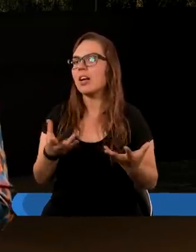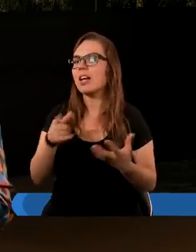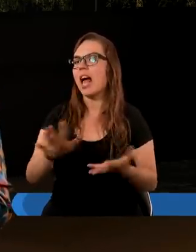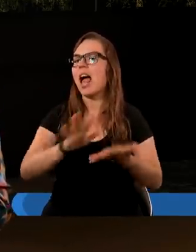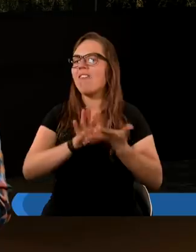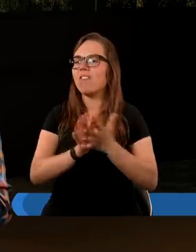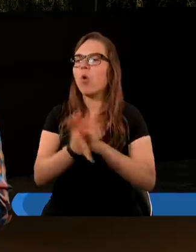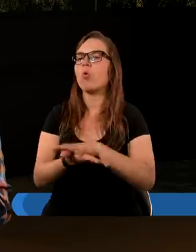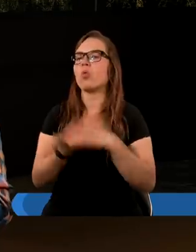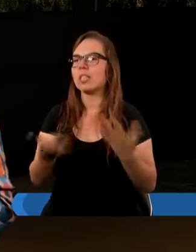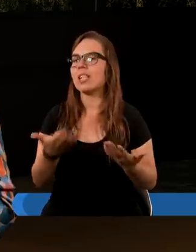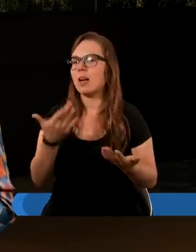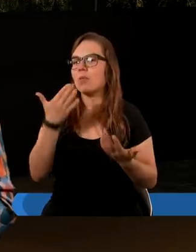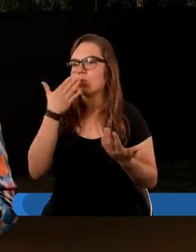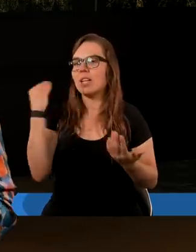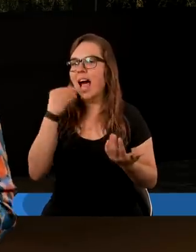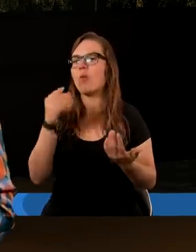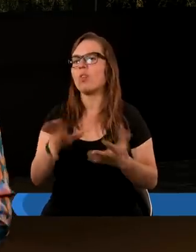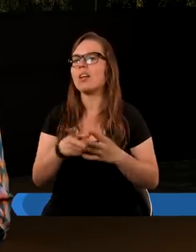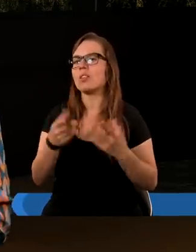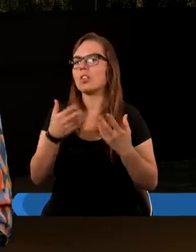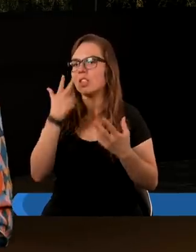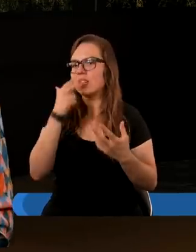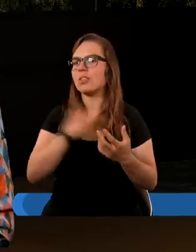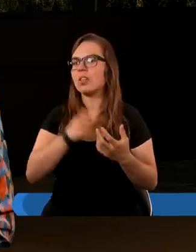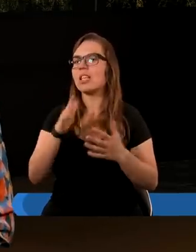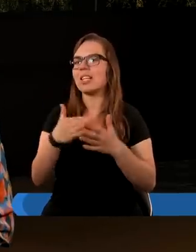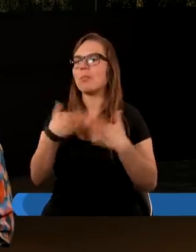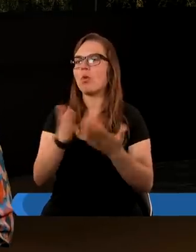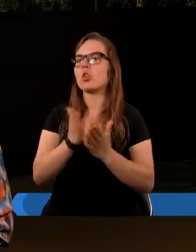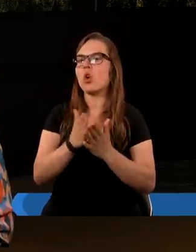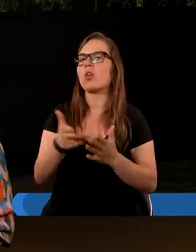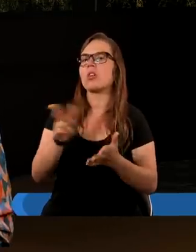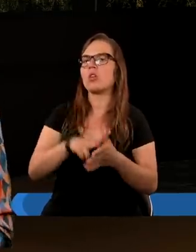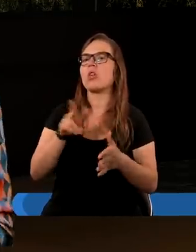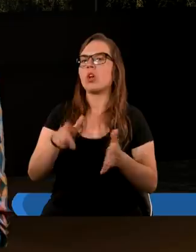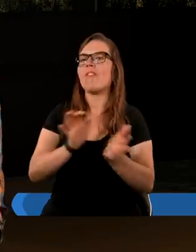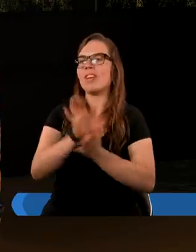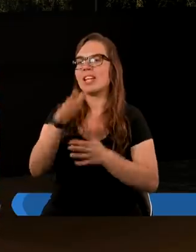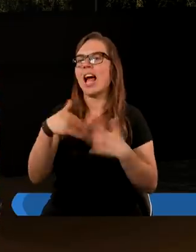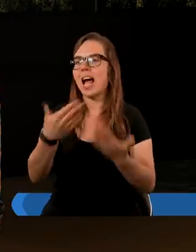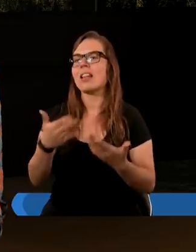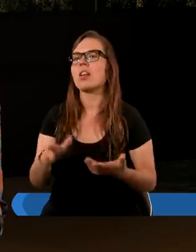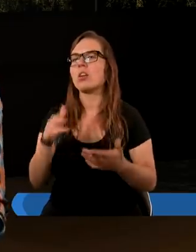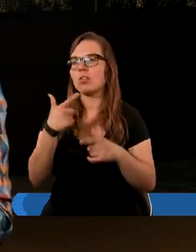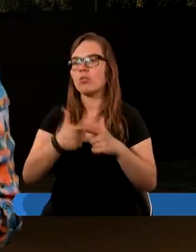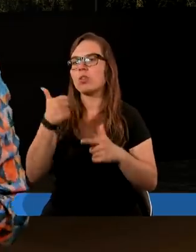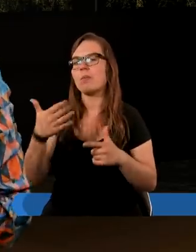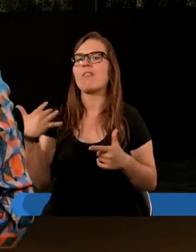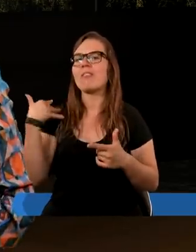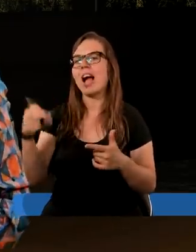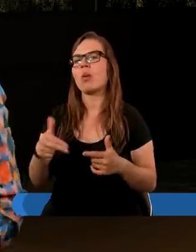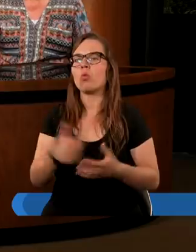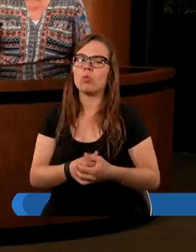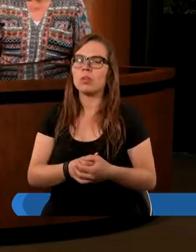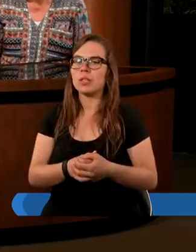ewolucja, dewolucja, nauka, pozycja książkowa, która została wydana w XXI wieku.